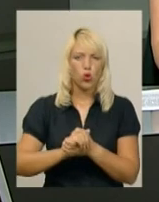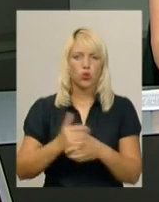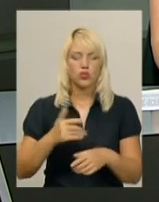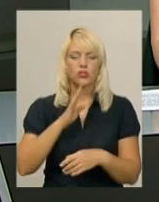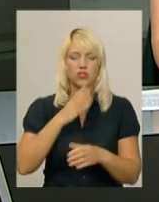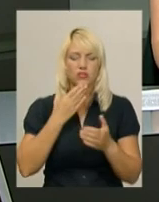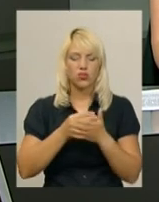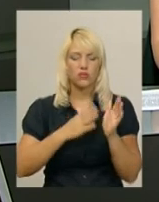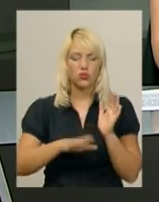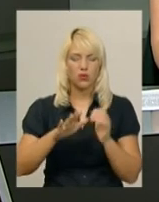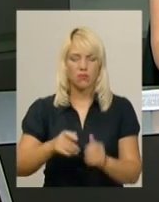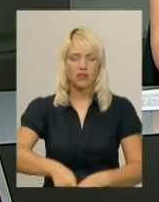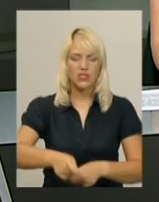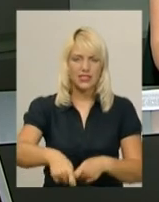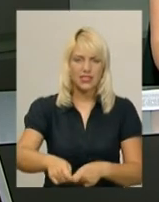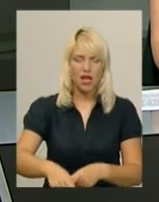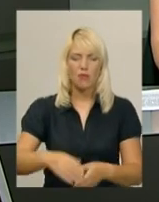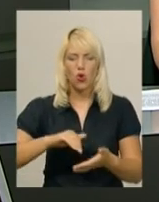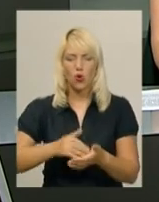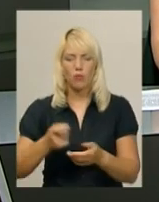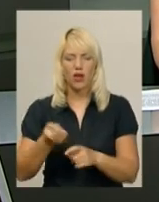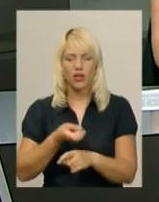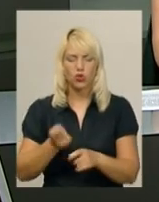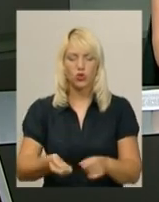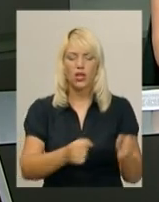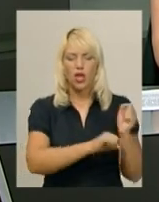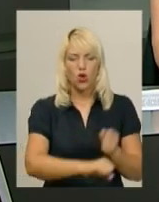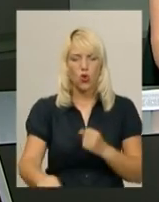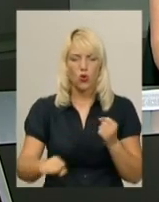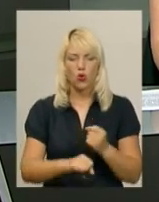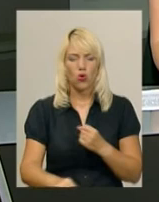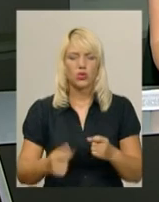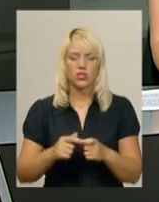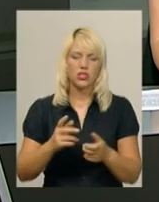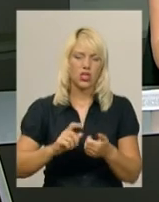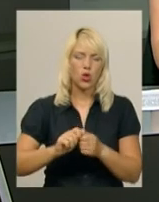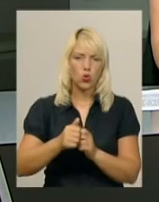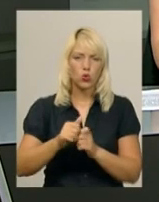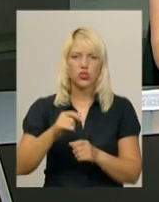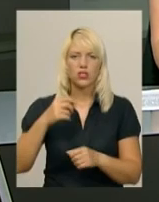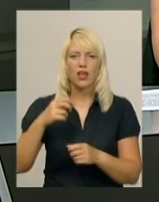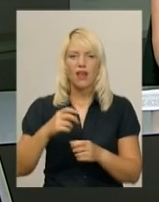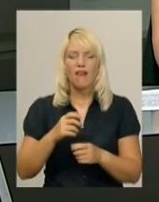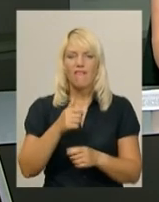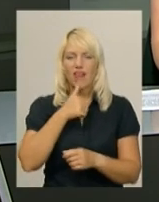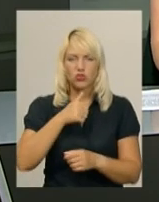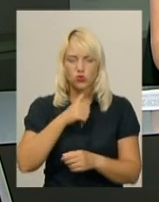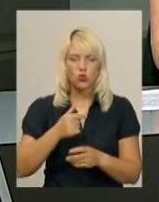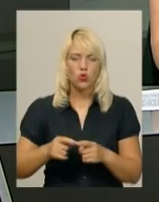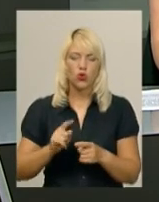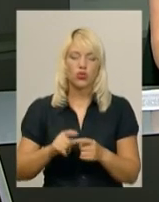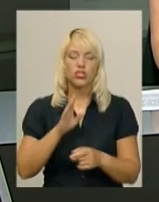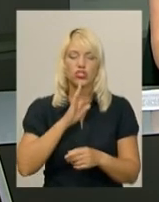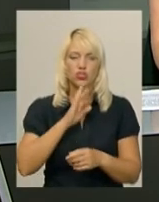сапає, копає картоплю, косить сіну і присідає на поріг тільки лушити квасолю чи в'язати часникові вінки. І з довгожителькою